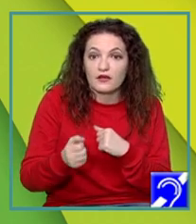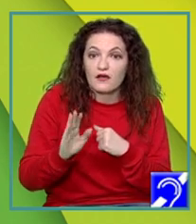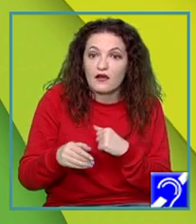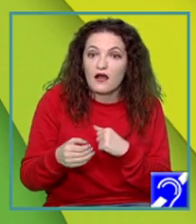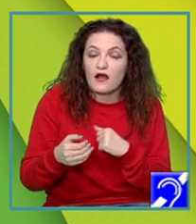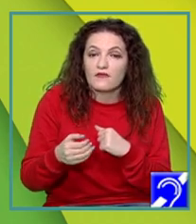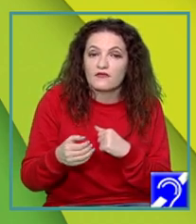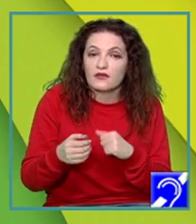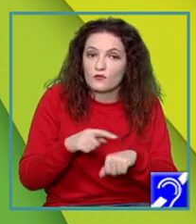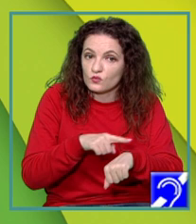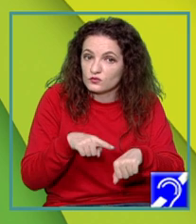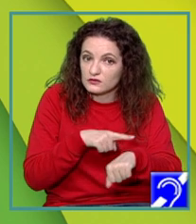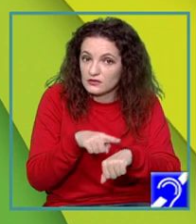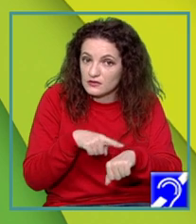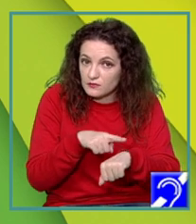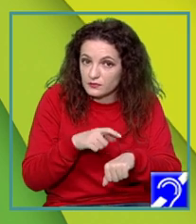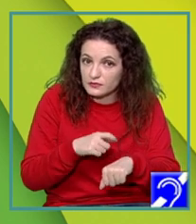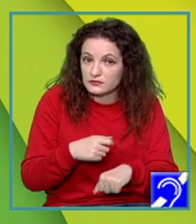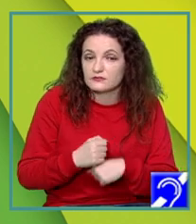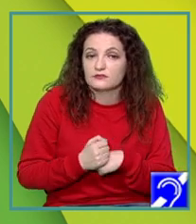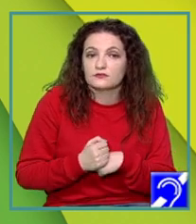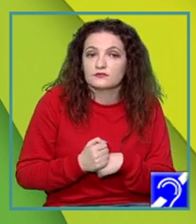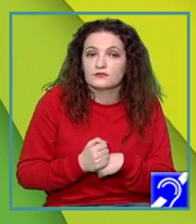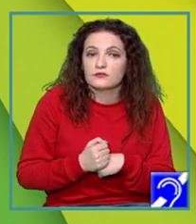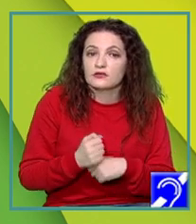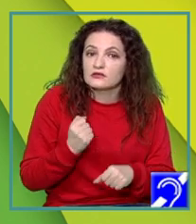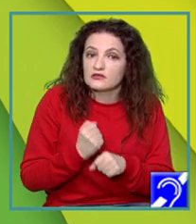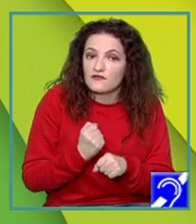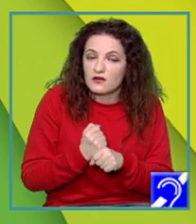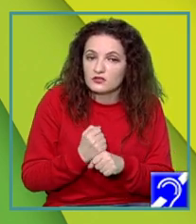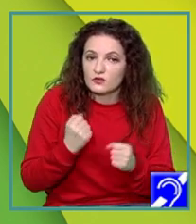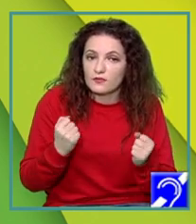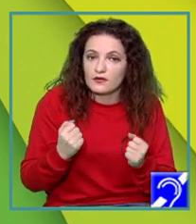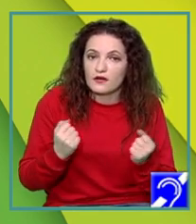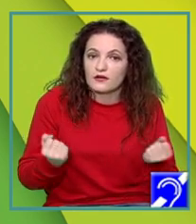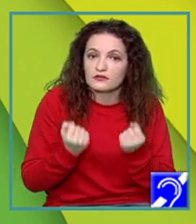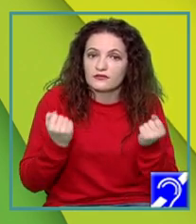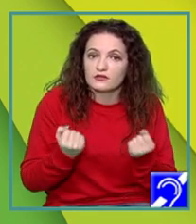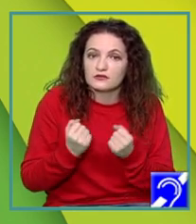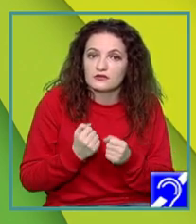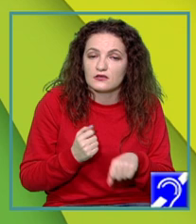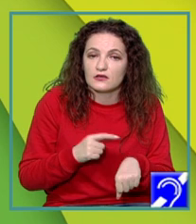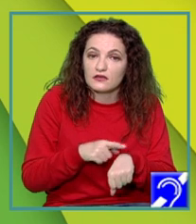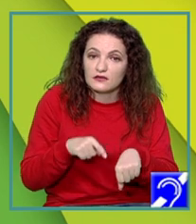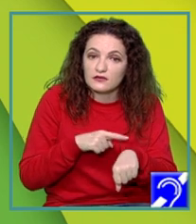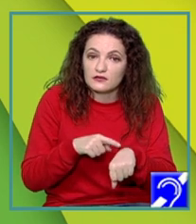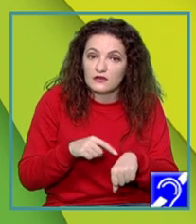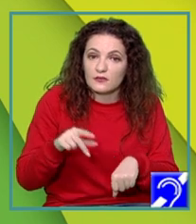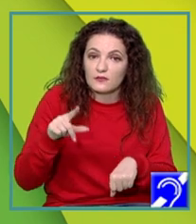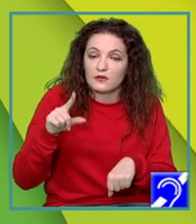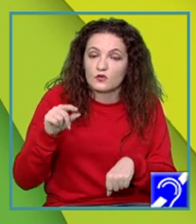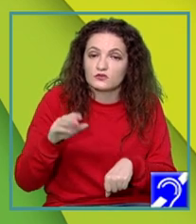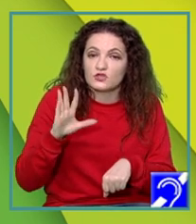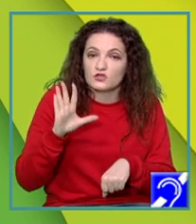și să derulăm aceele activități care se potrivesc cu sarcina noastră timp de 25 de